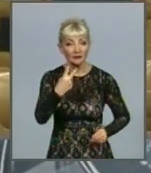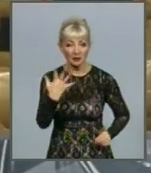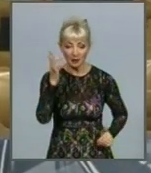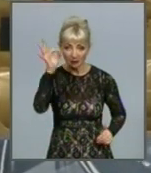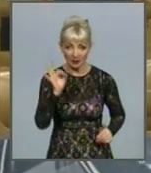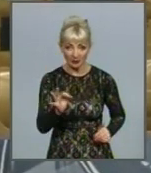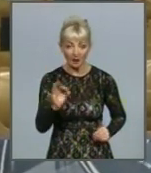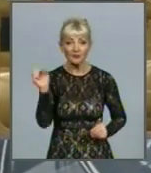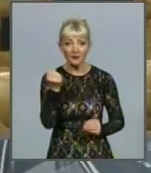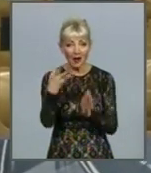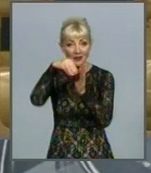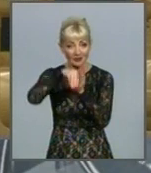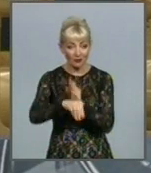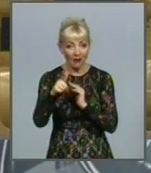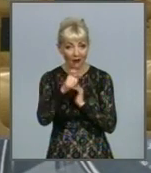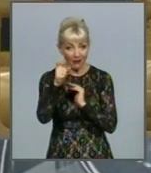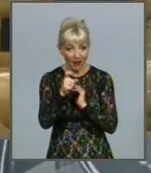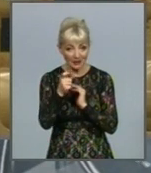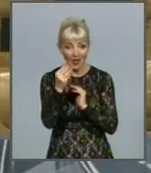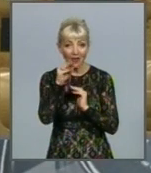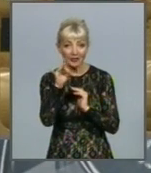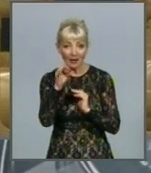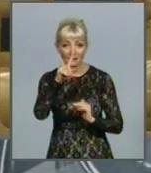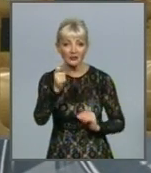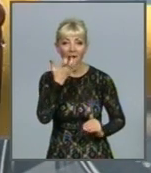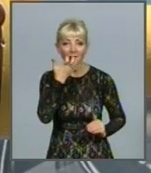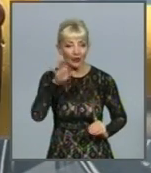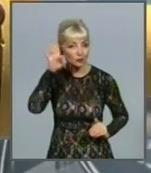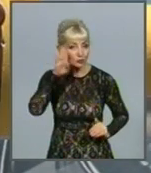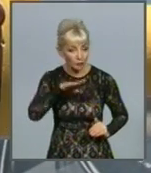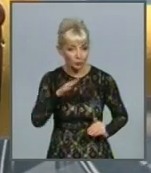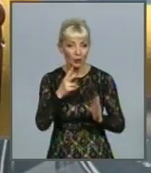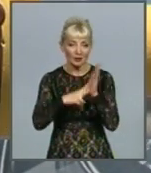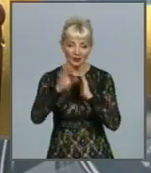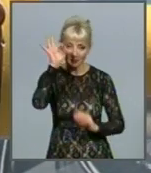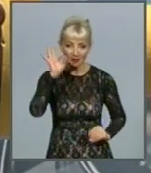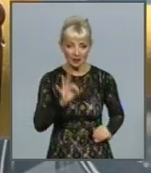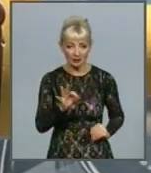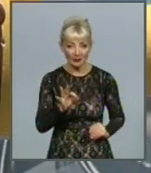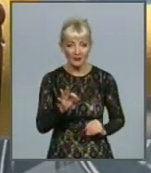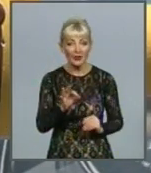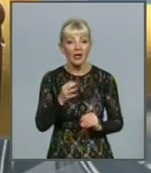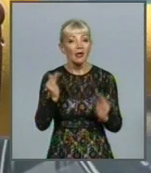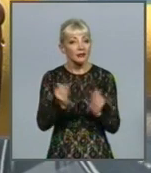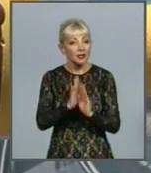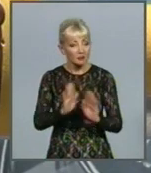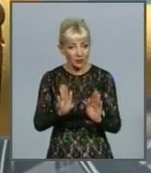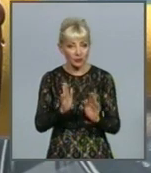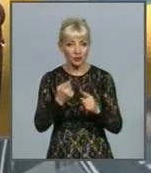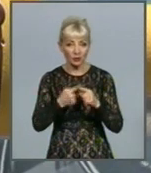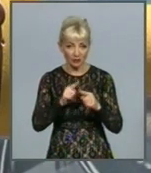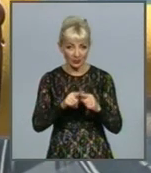А складова блакитного палива в тарифів за гарячу воду та тепло сягає близько 70%. До речі, не менш вагомою